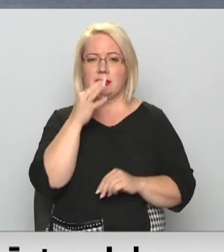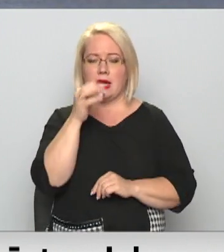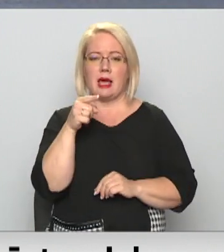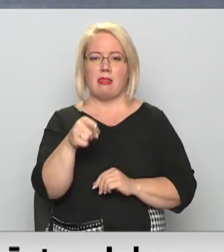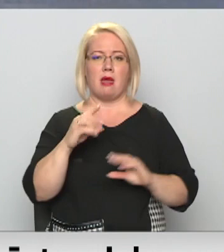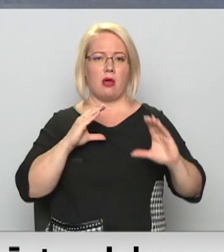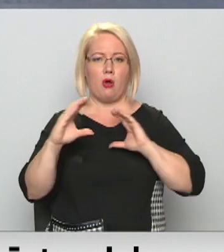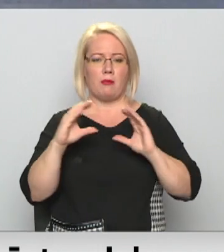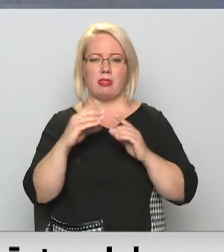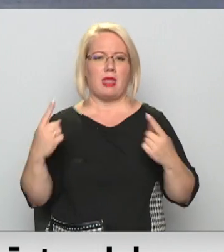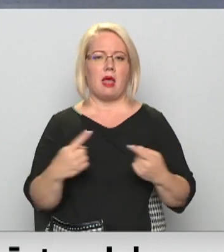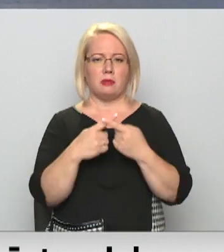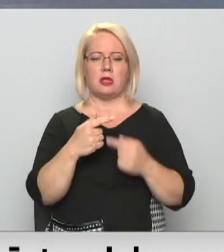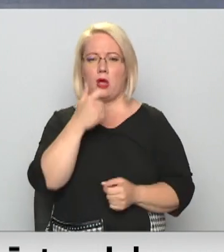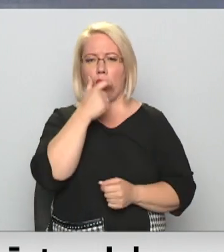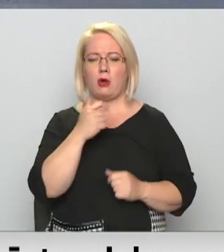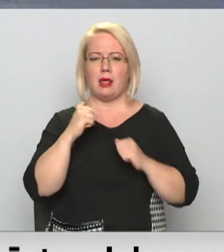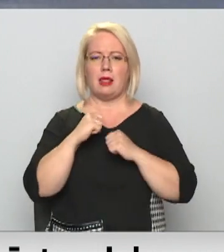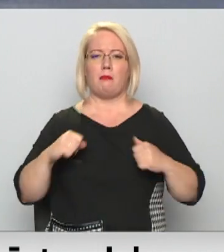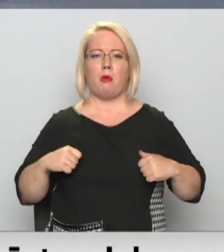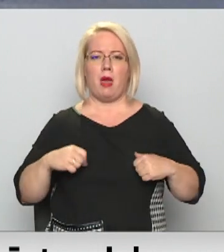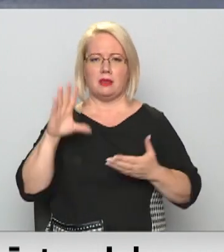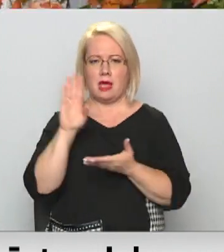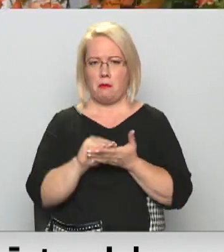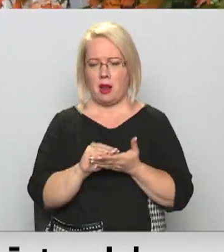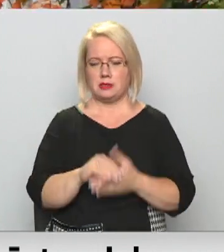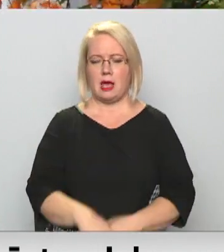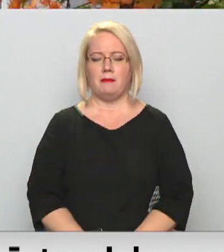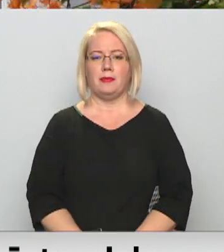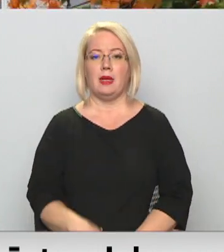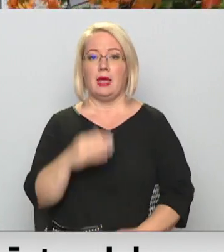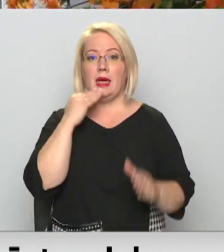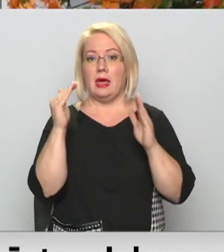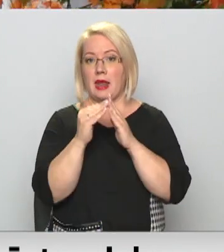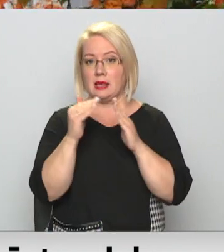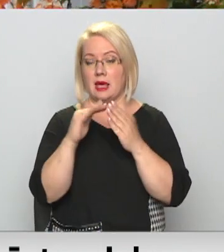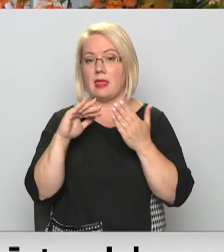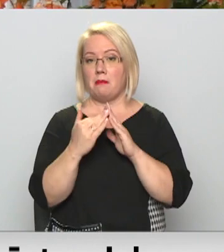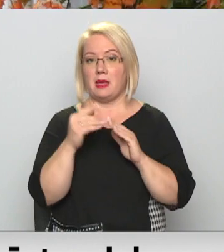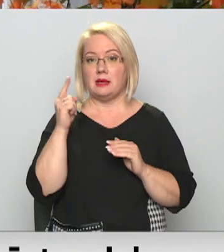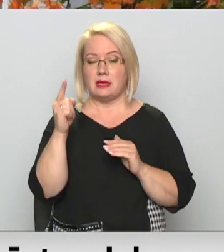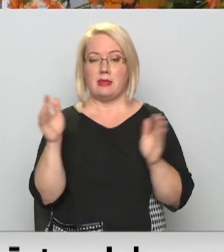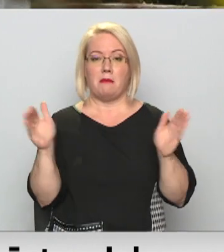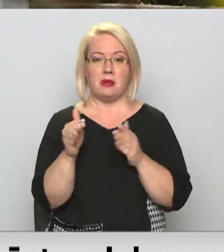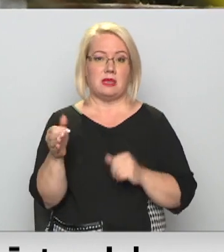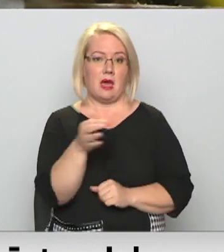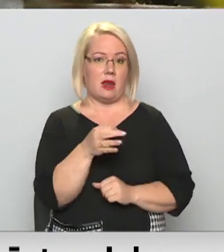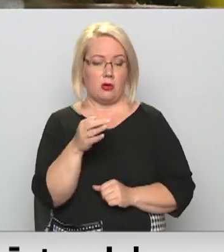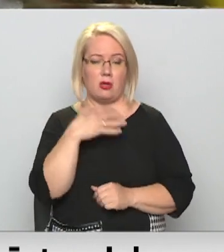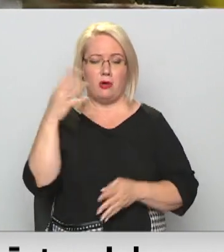komunikācija neatbilst korektai diplomātiskajai praksē. Rēzeknē pilsētas Ziemeļa mikrorajonā.